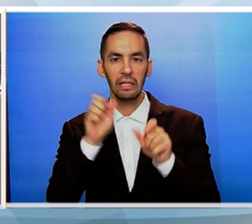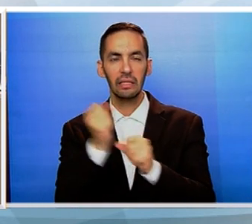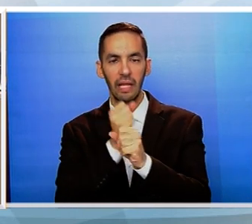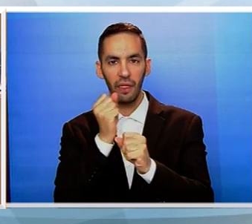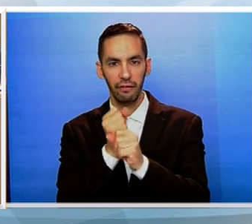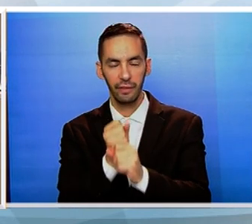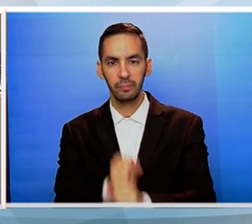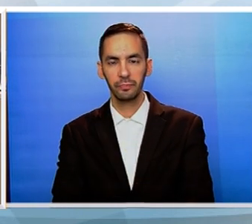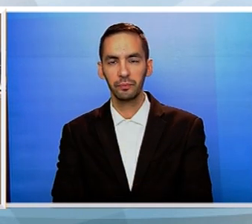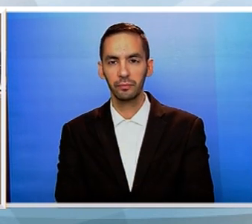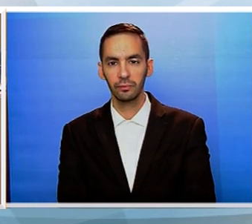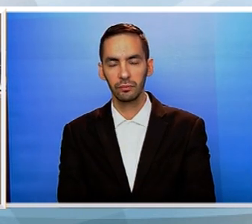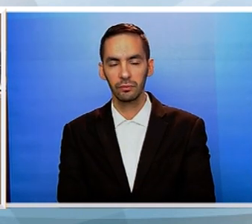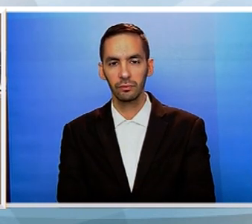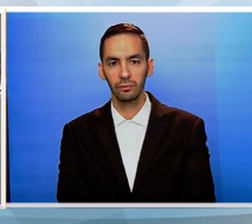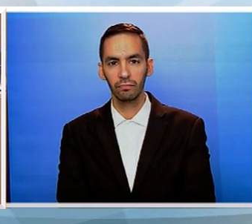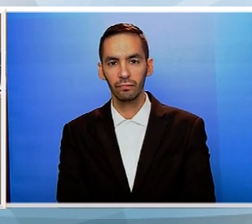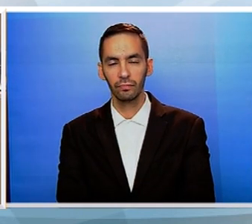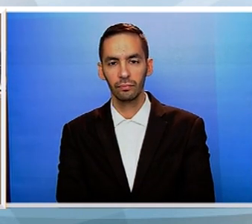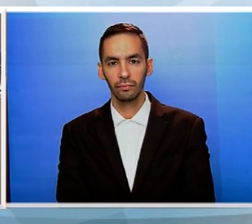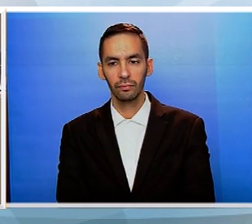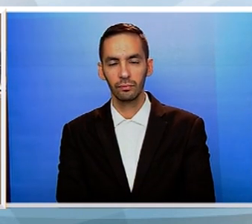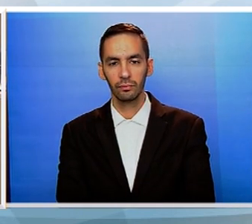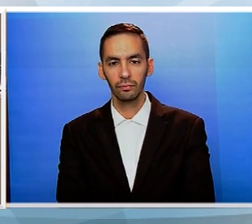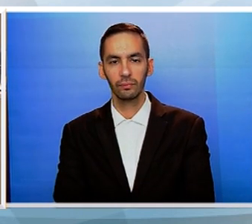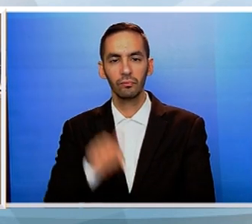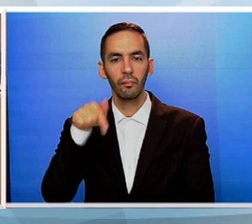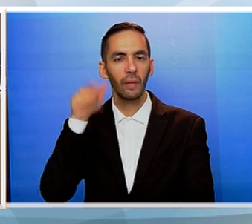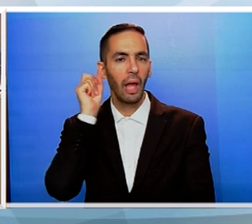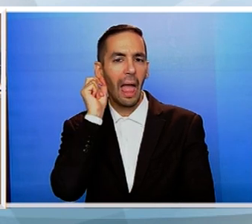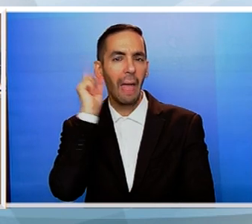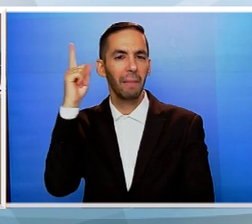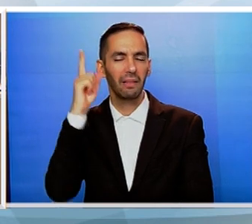οι επέτη δεν προσφέρονται για πολλά λόγια,